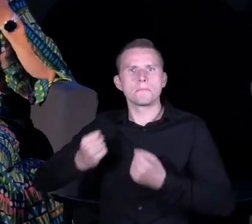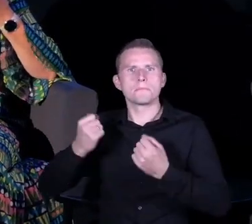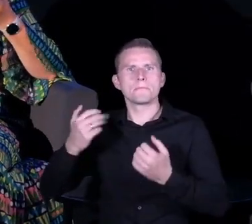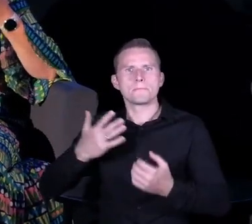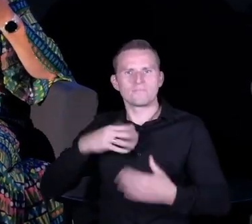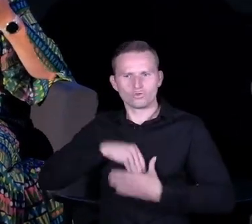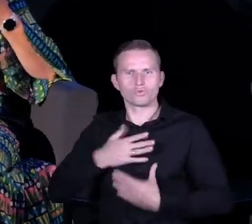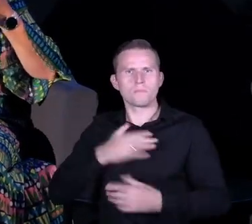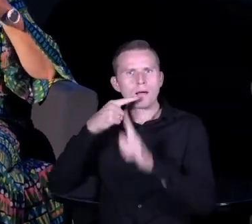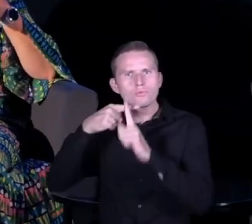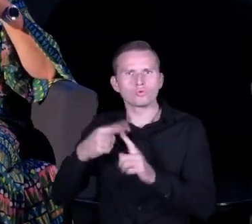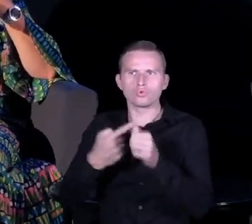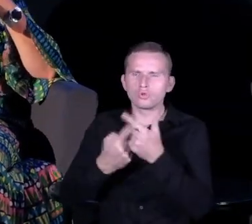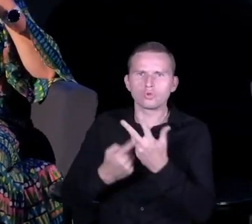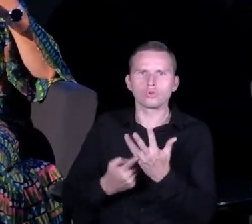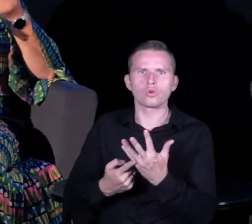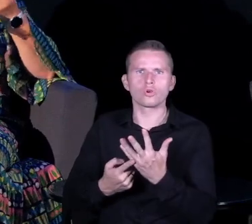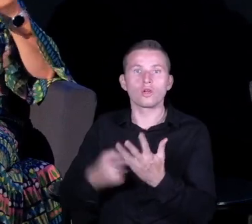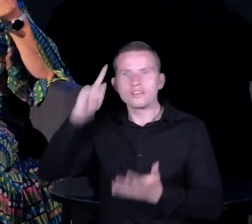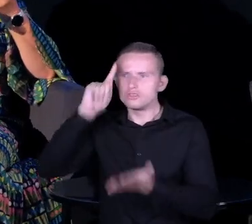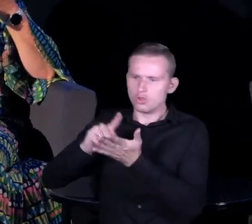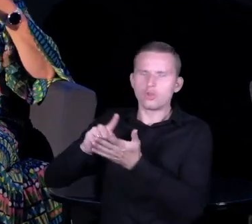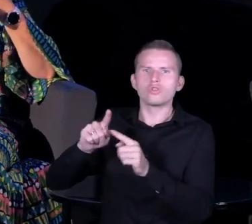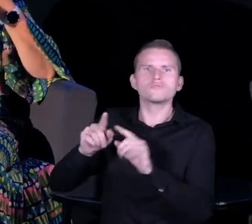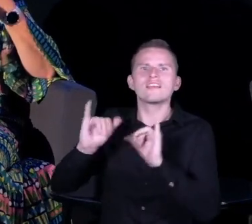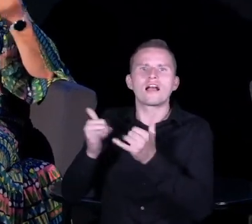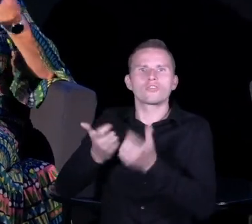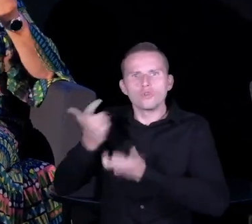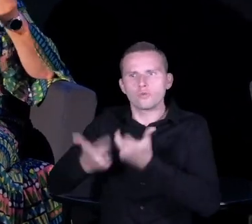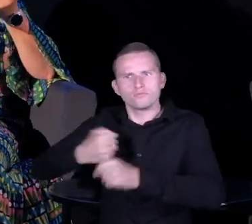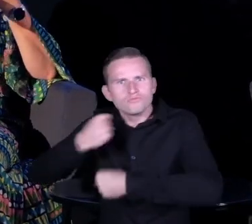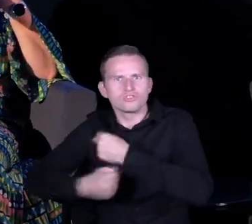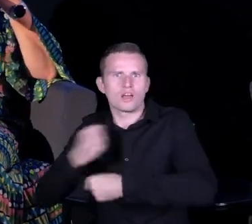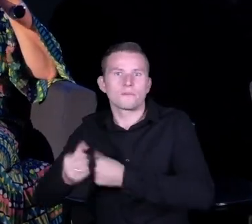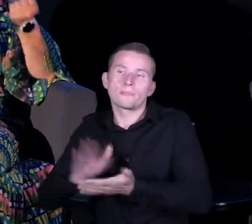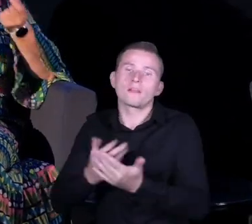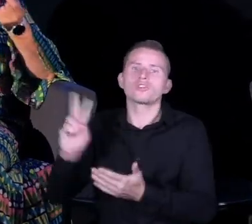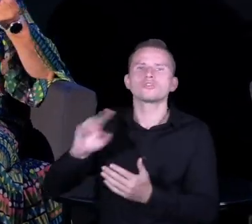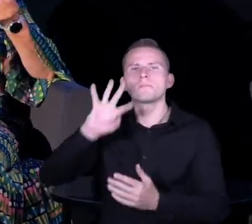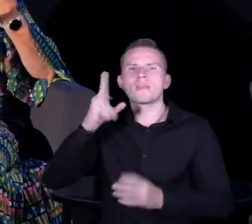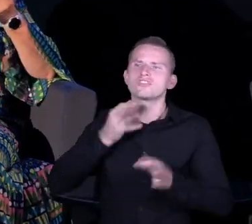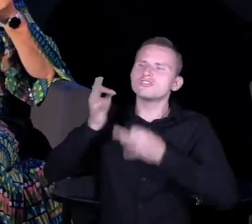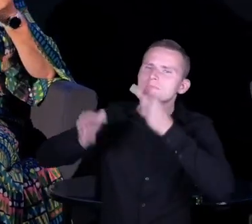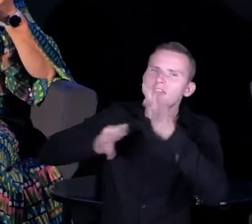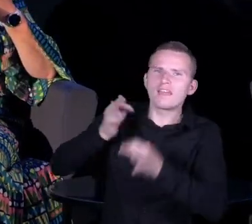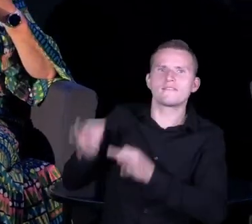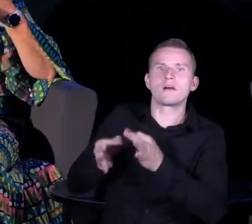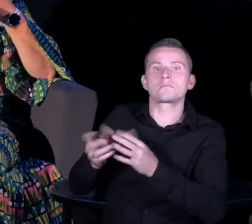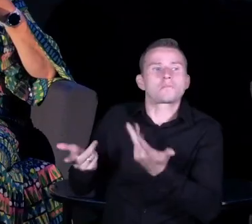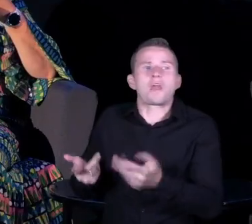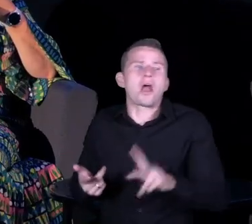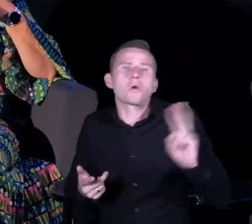zagospodarować ten potencjał, jak skorzystać z tego, że ktoś pięknie śpiewa, a ktoś inny ma